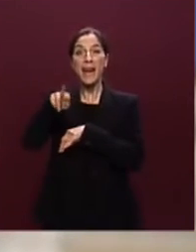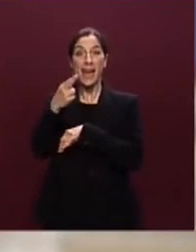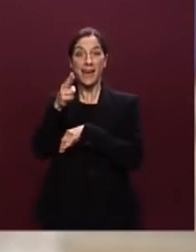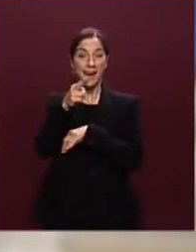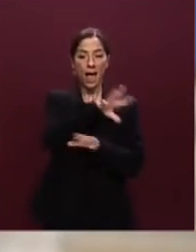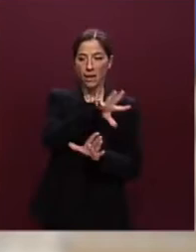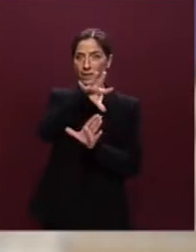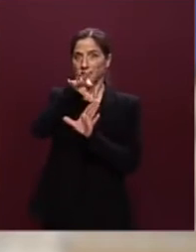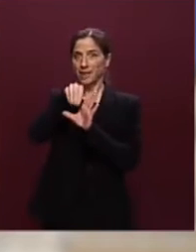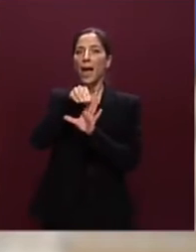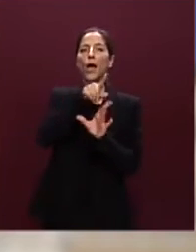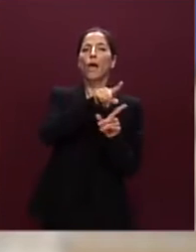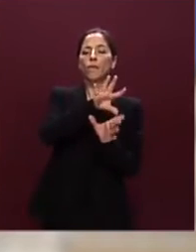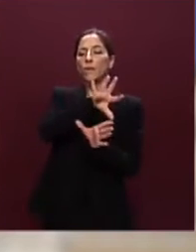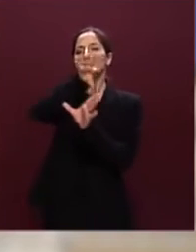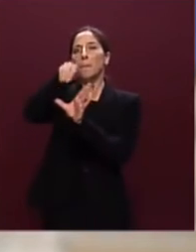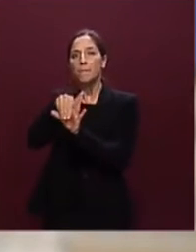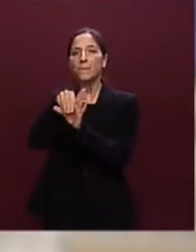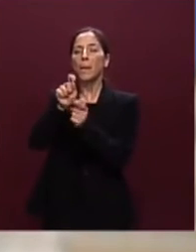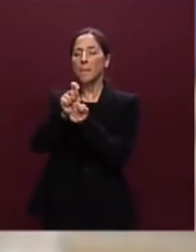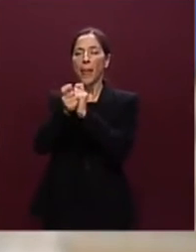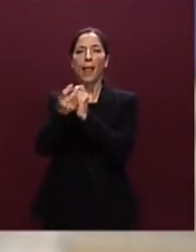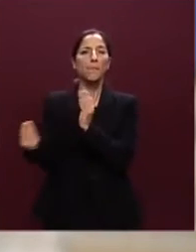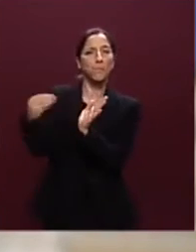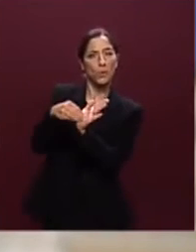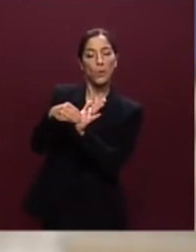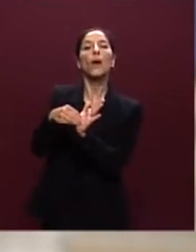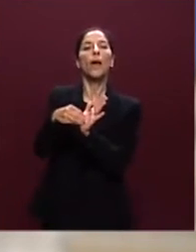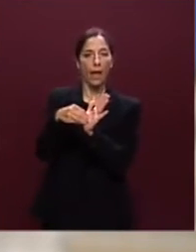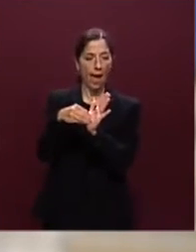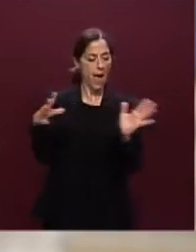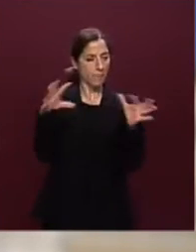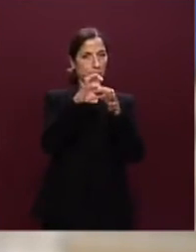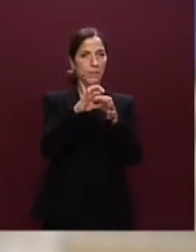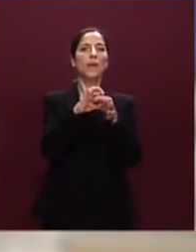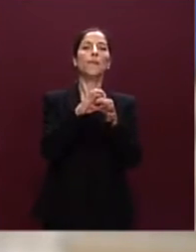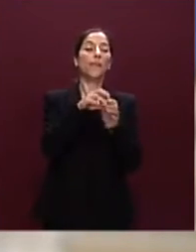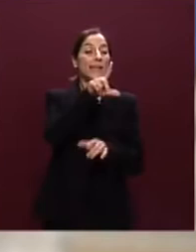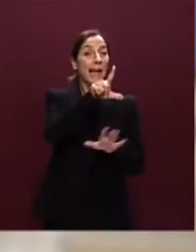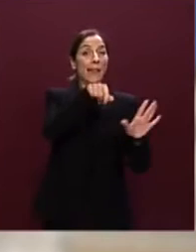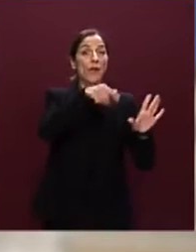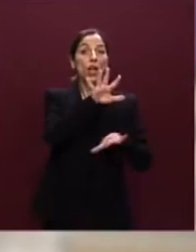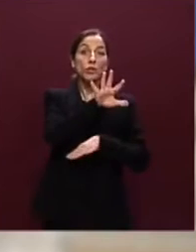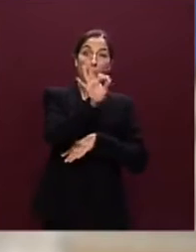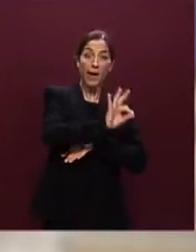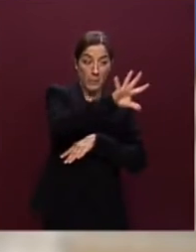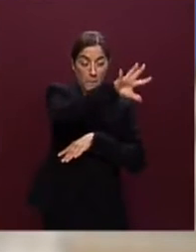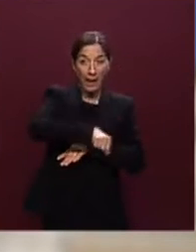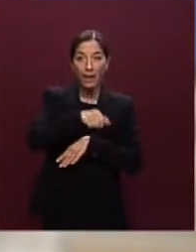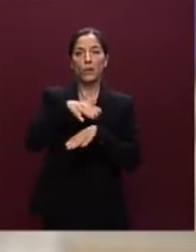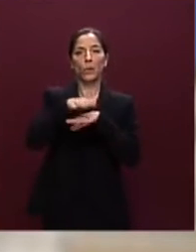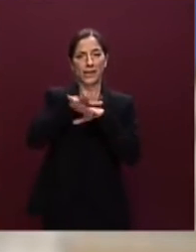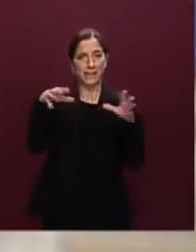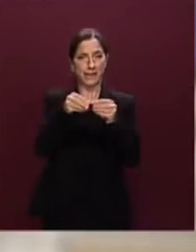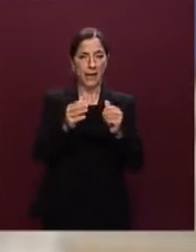Resilienza che lo modifica e lo implementa alla politica di coesione utilizzando fino al 7,5% delle risorse secondo l